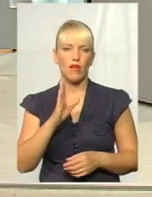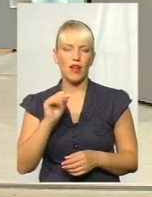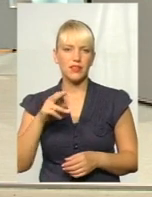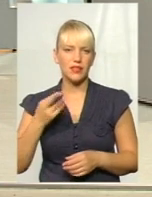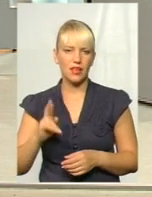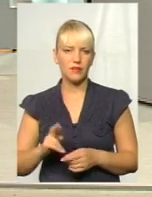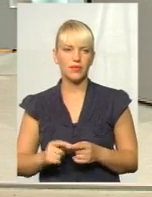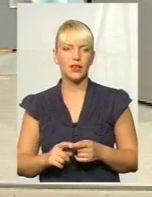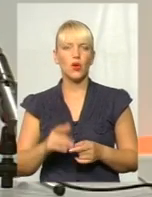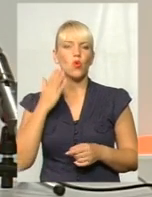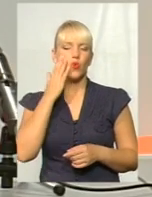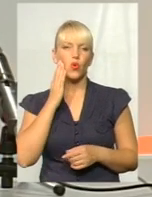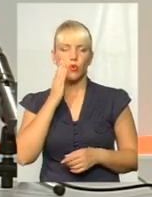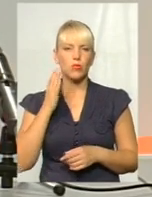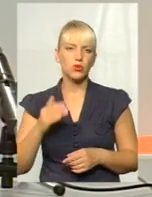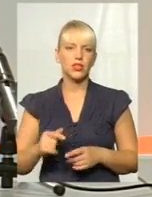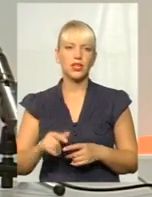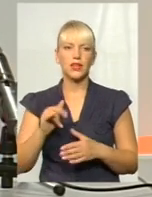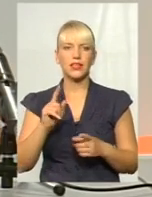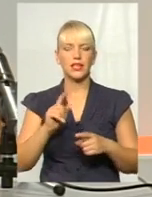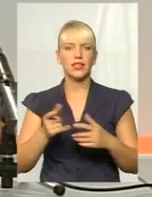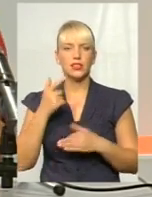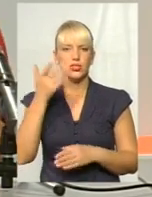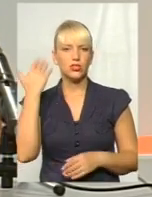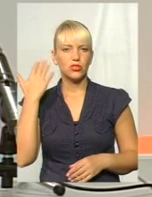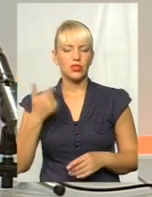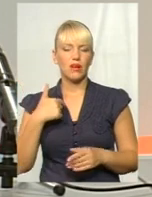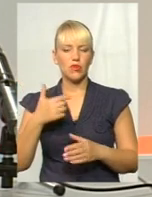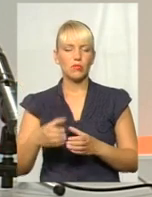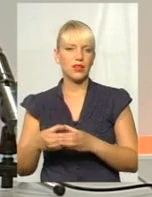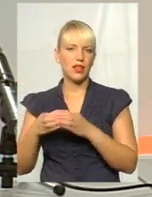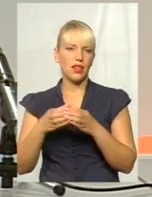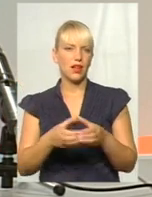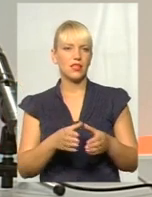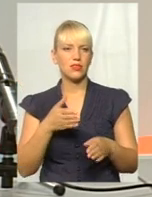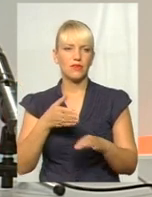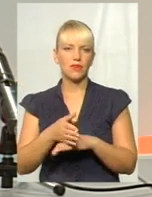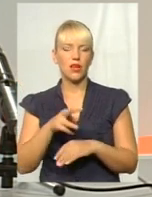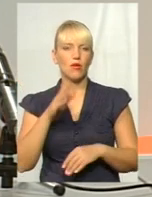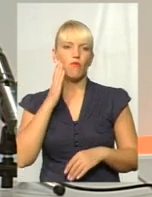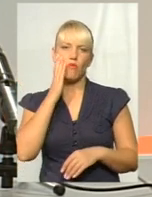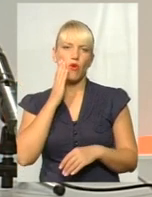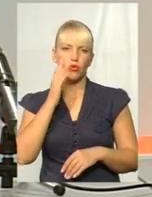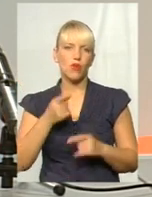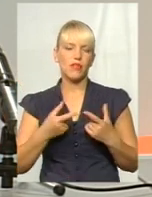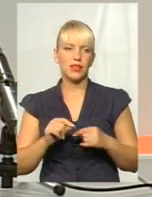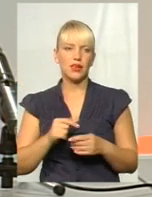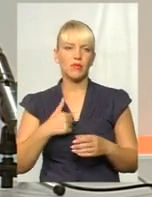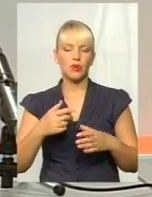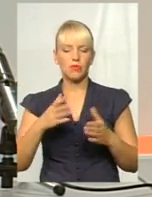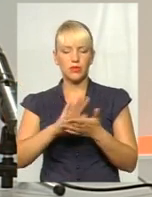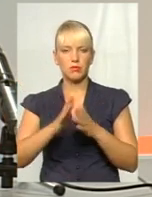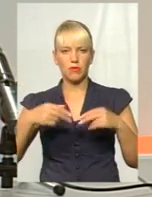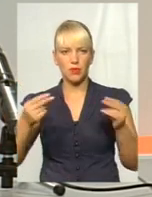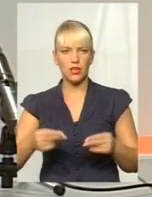Румунії. Нещодавно ми також делегацію відвідали Республіку Молдову, там підписали угоду про співпрацю,